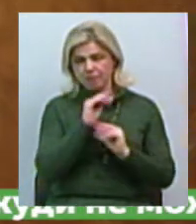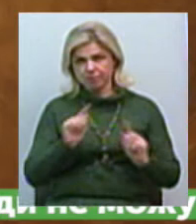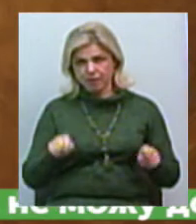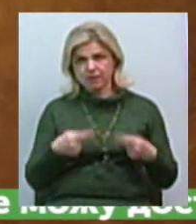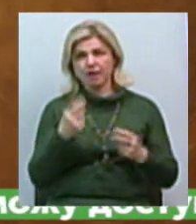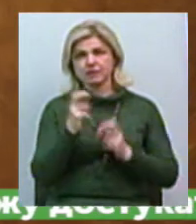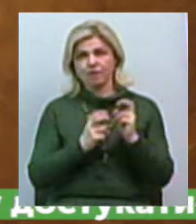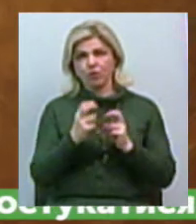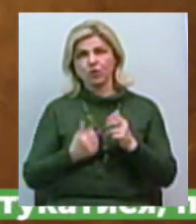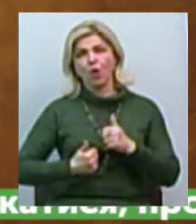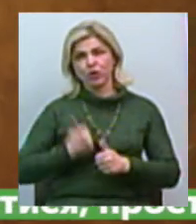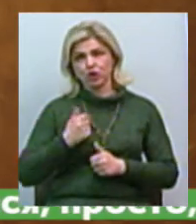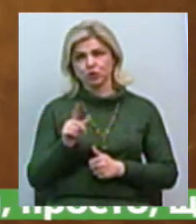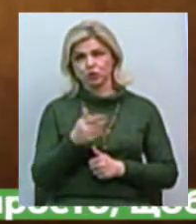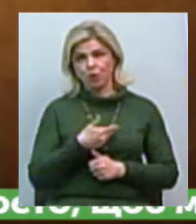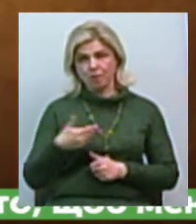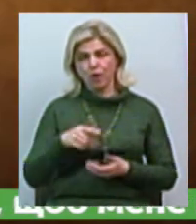гордіться тим, що ми місто корабєло.